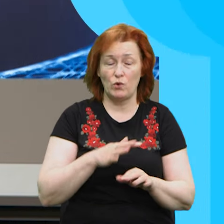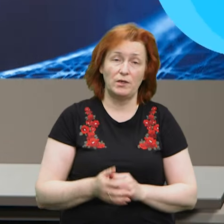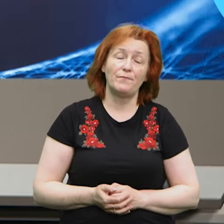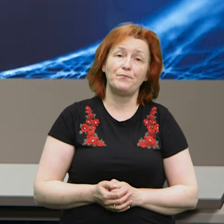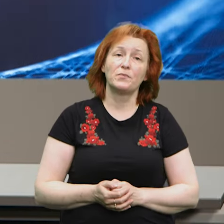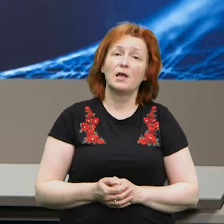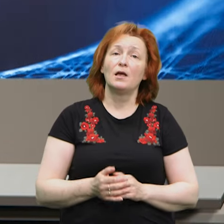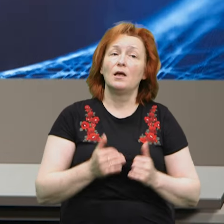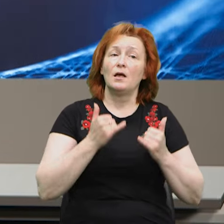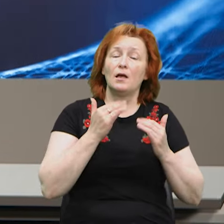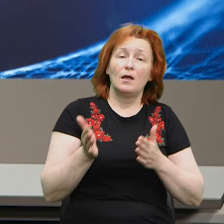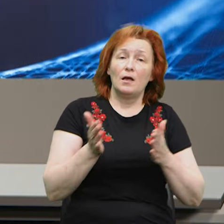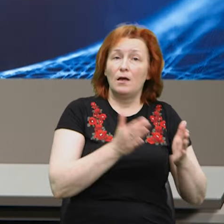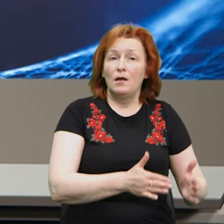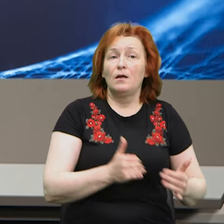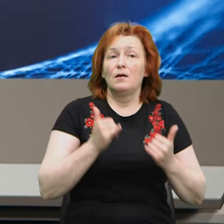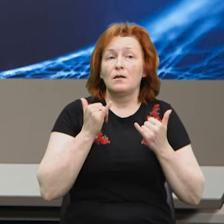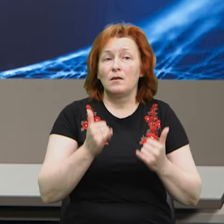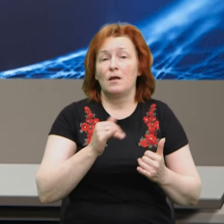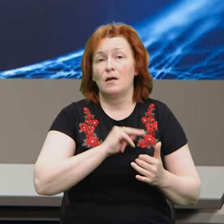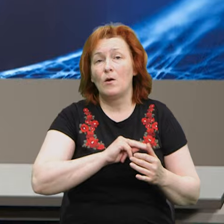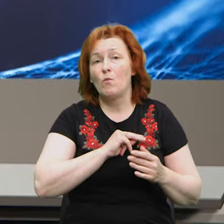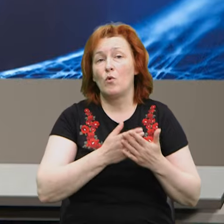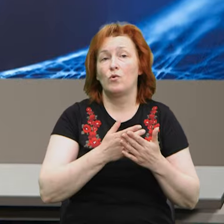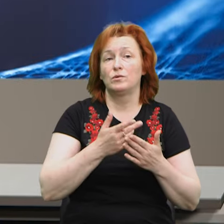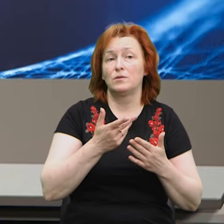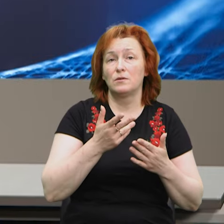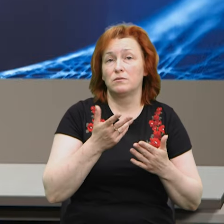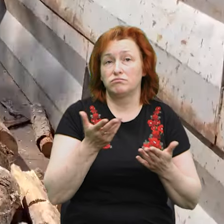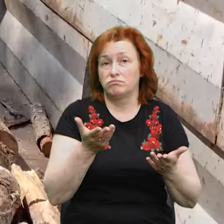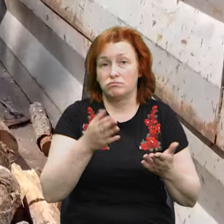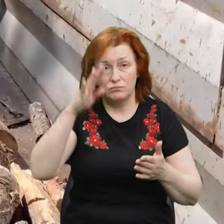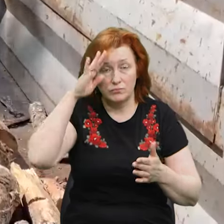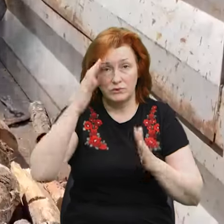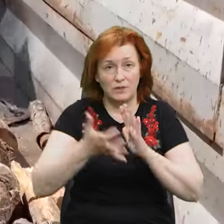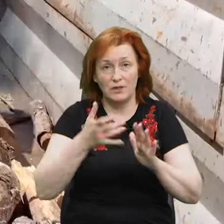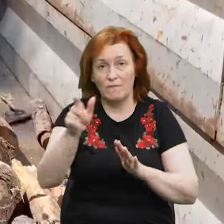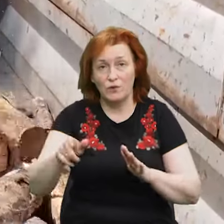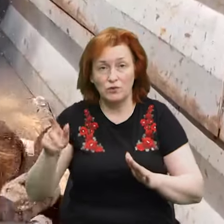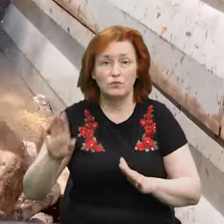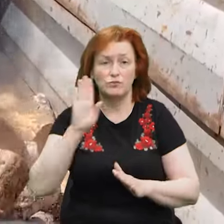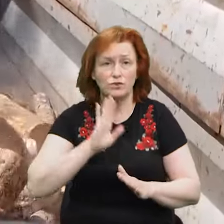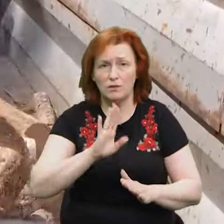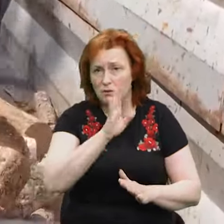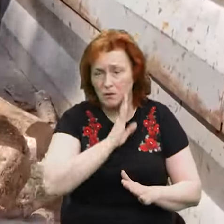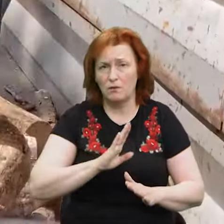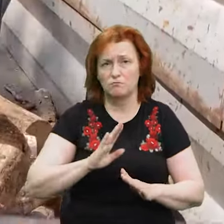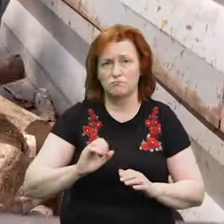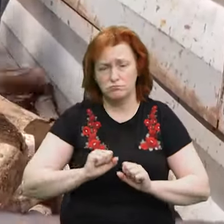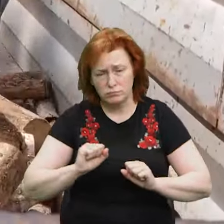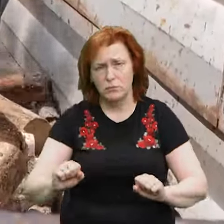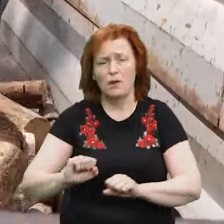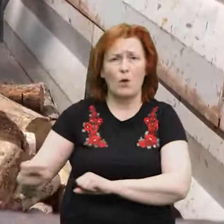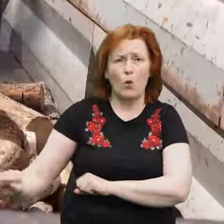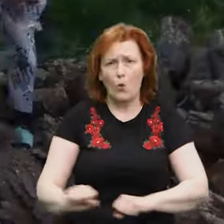Для робіт з благоустрою немає чоловіків. Фізичні роботи виконують жінки. Косять, копають, пиляють і вантажать дрова.